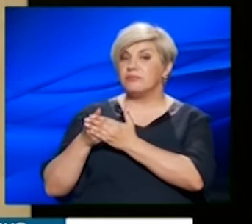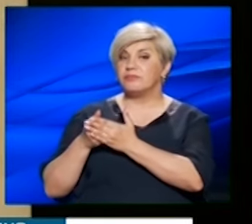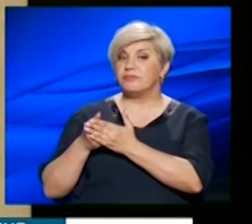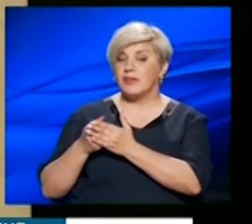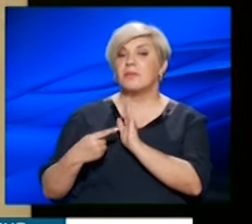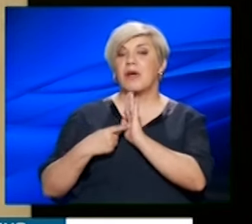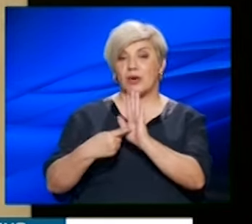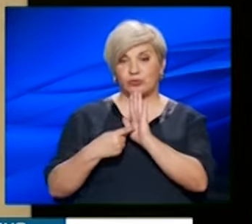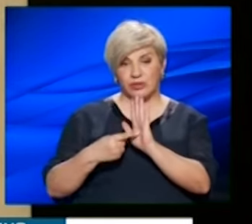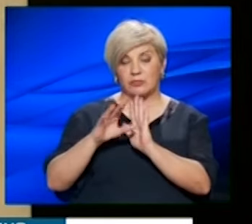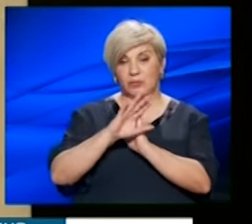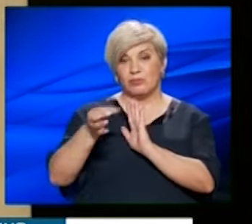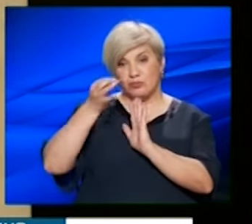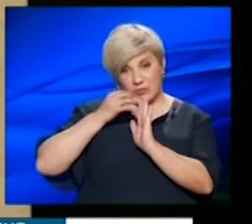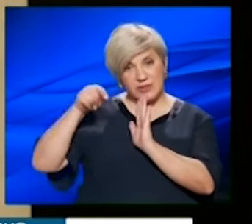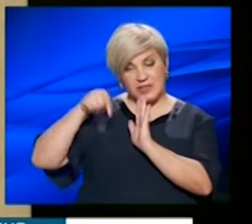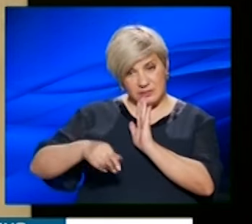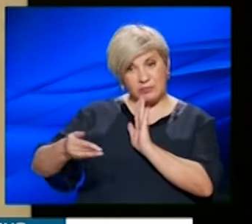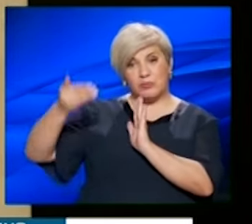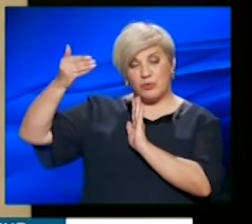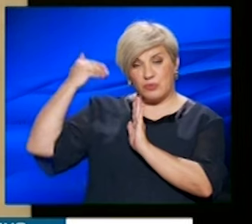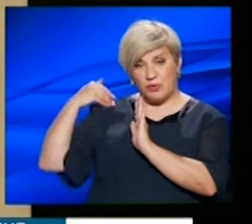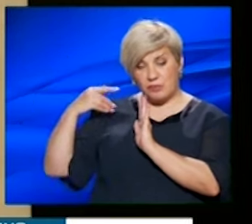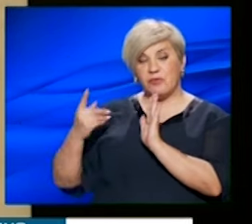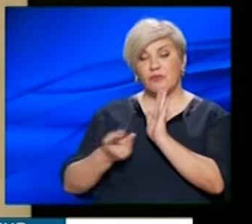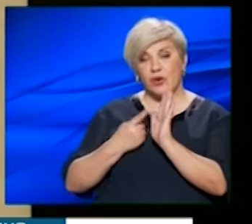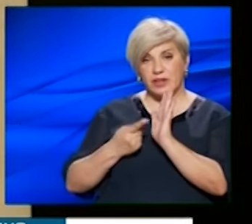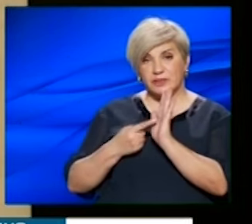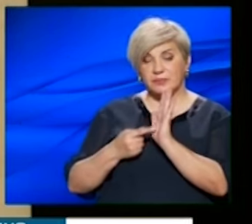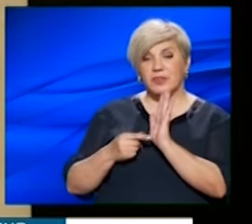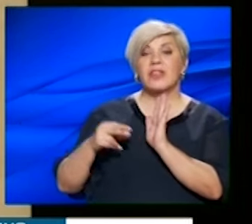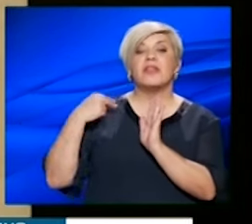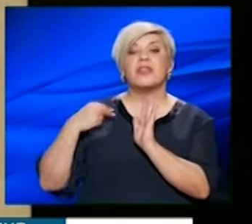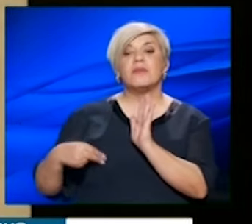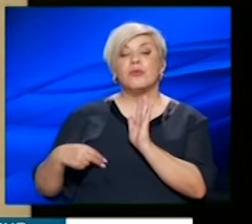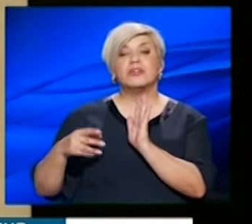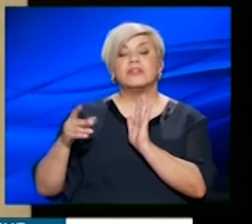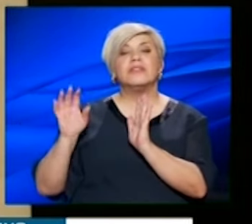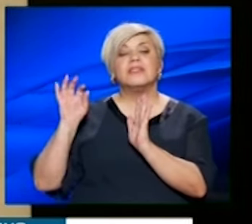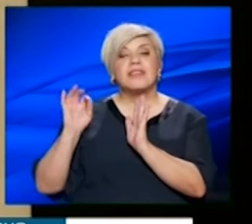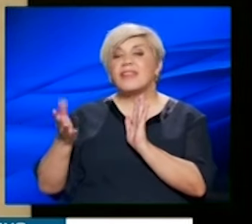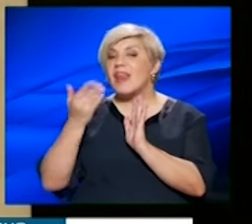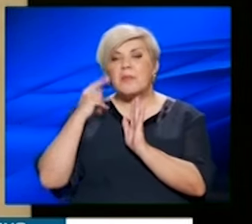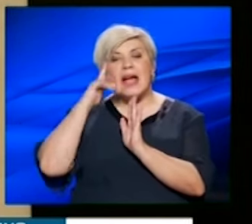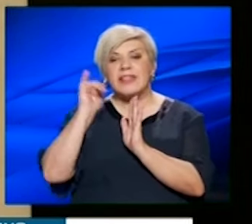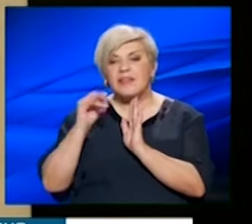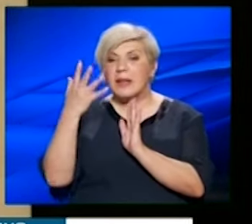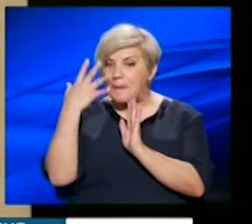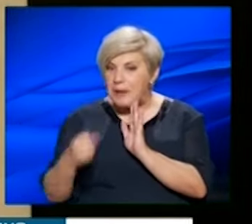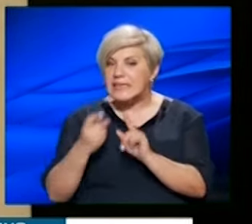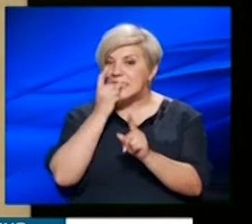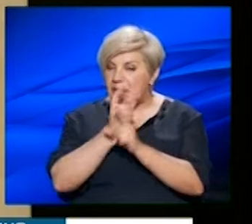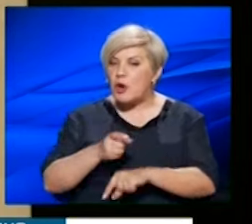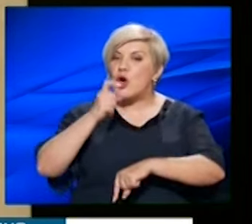παρουσίαση και σε αυτά που έχετε πει και σήμερα και τις προηγούμενες φορές η δημοτική αρχή δεν έχουμε καταλάβει αν υπάρχει κάποιο